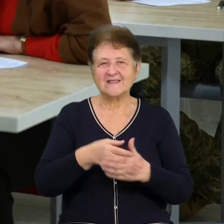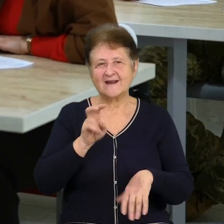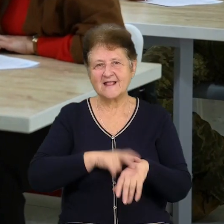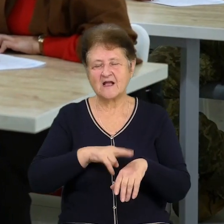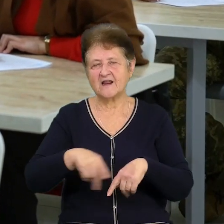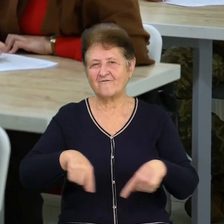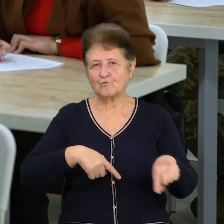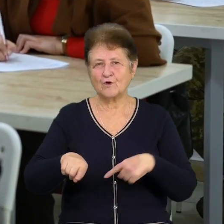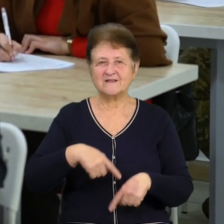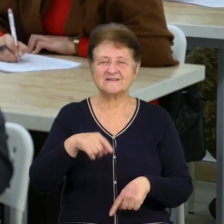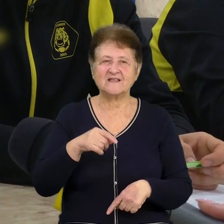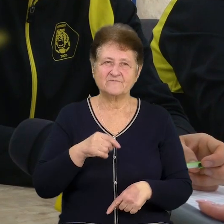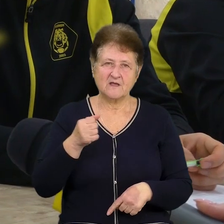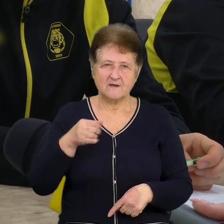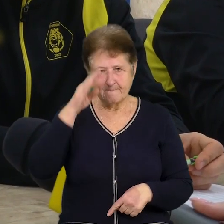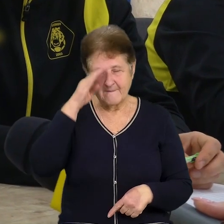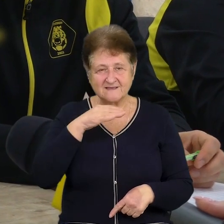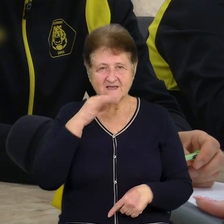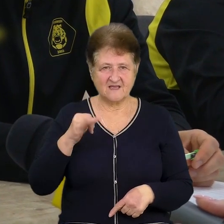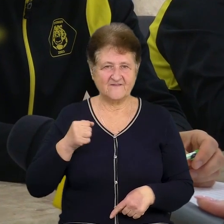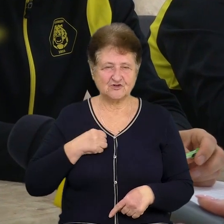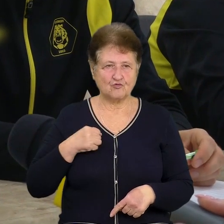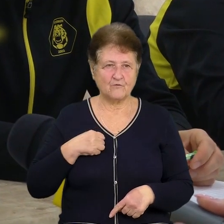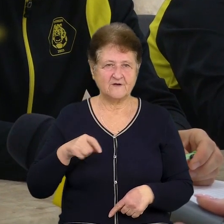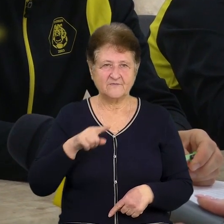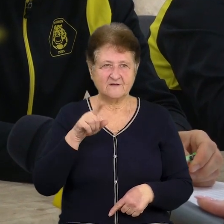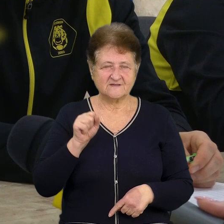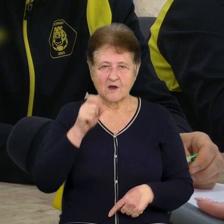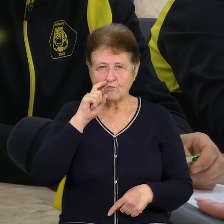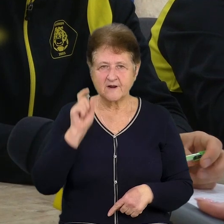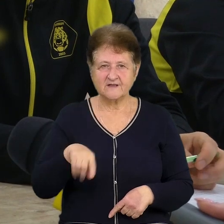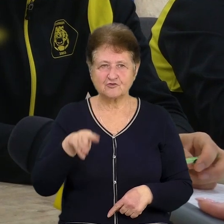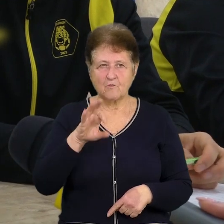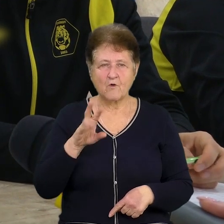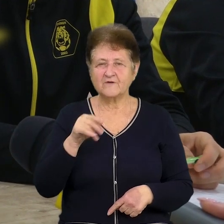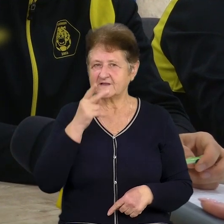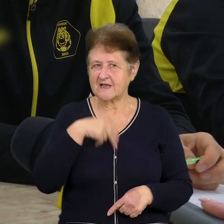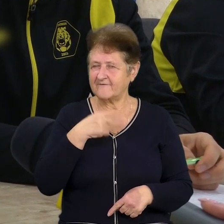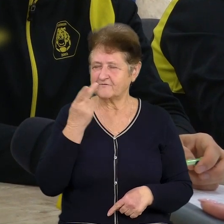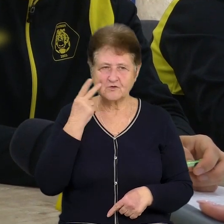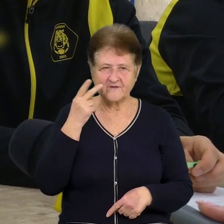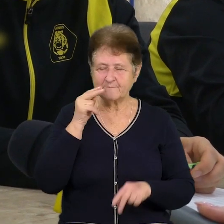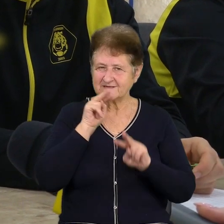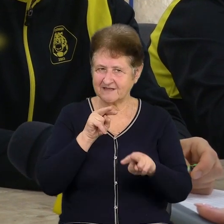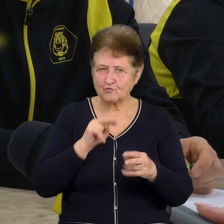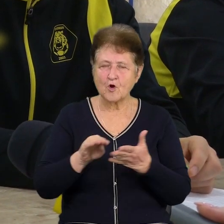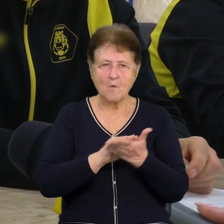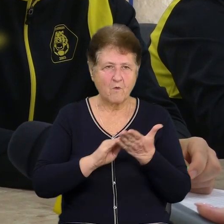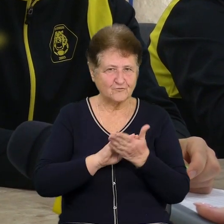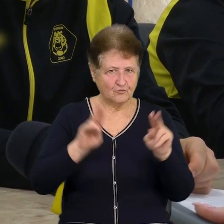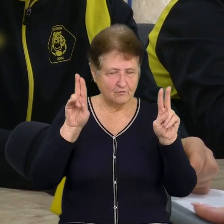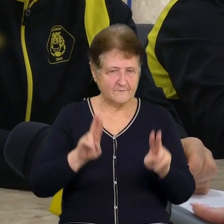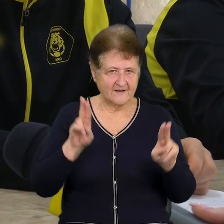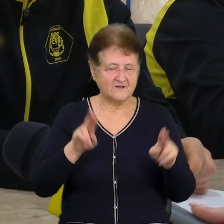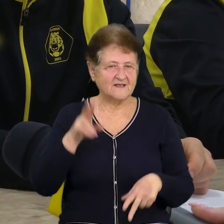футболісти, батьки і військові. За українською мовою, за свіжими правилами і за приописом слідкую і регулярно повторюю. Тож сподіваюся,